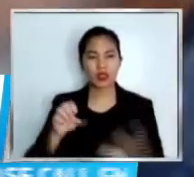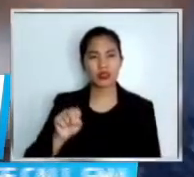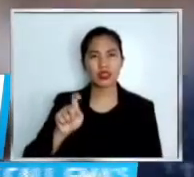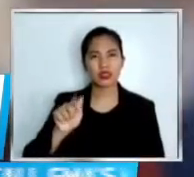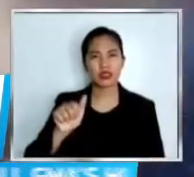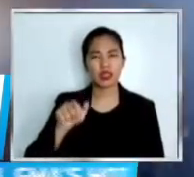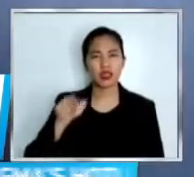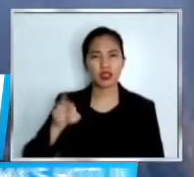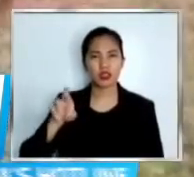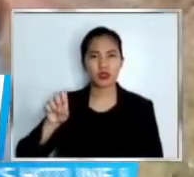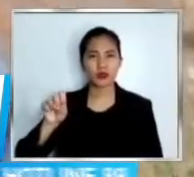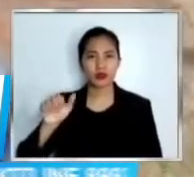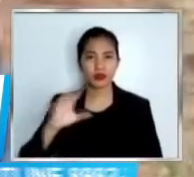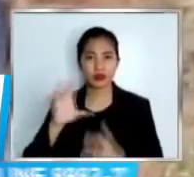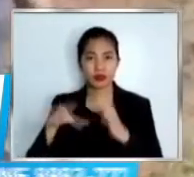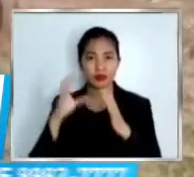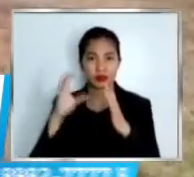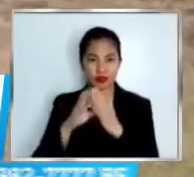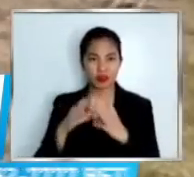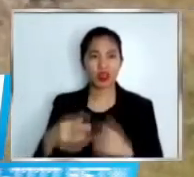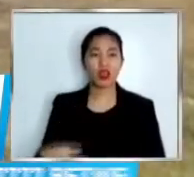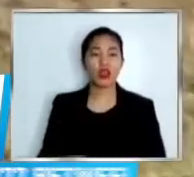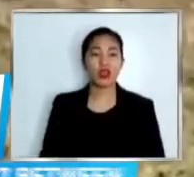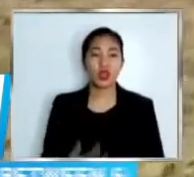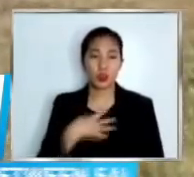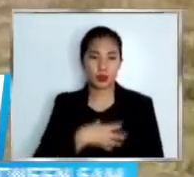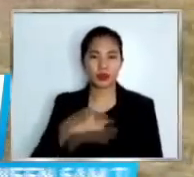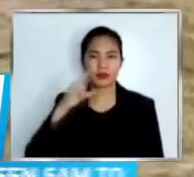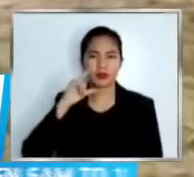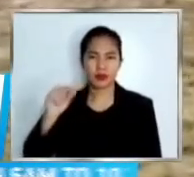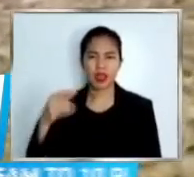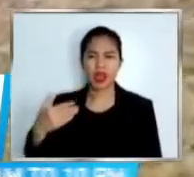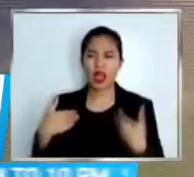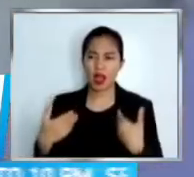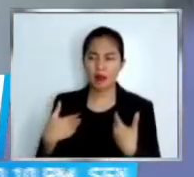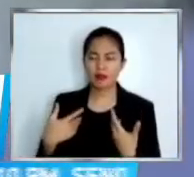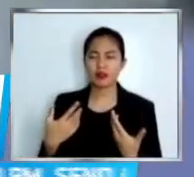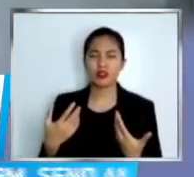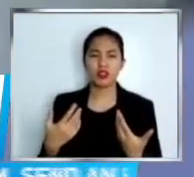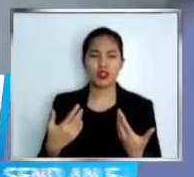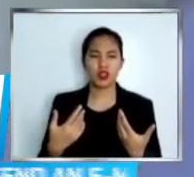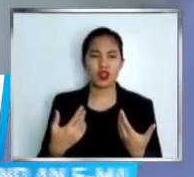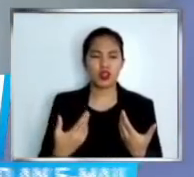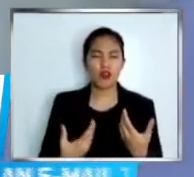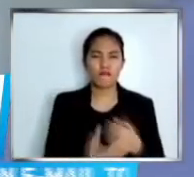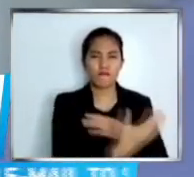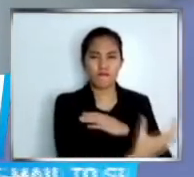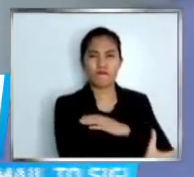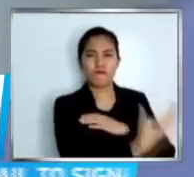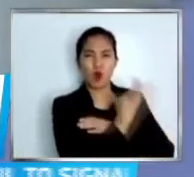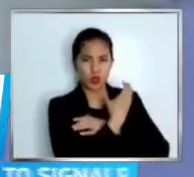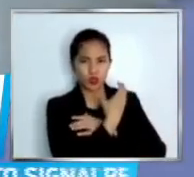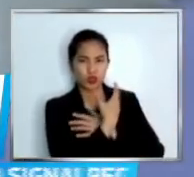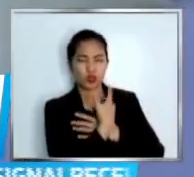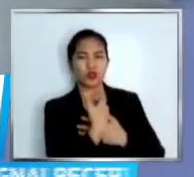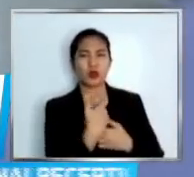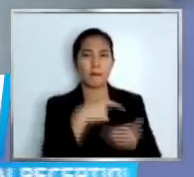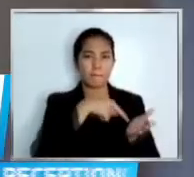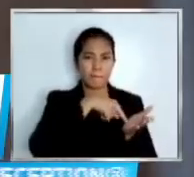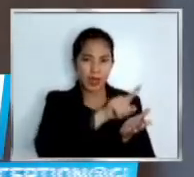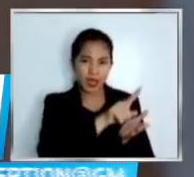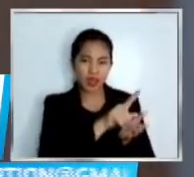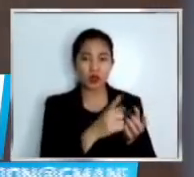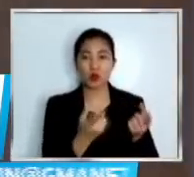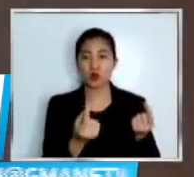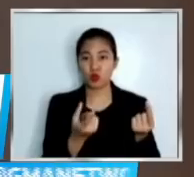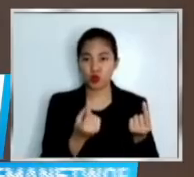CIDG. Hinihingyan daw siya ng 50,000 pesos at inuobligang makipagtalik ang sospek na kanyang nakilala sa isang dating app. Kapalit